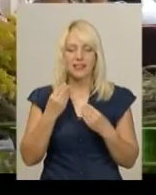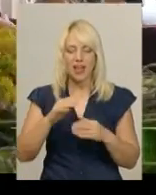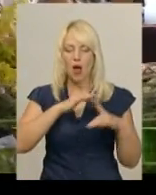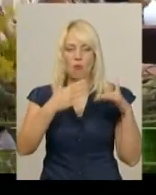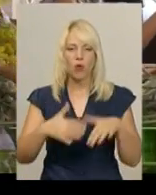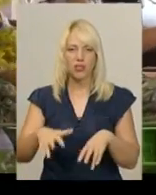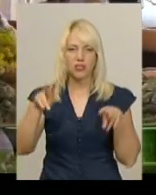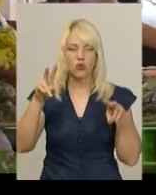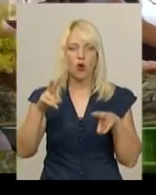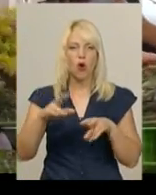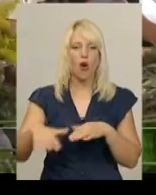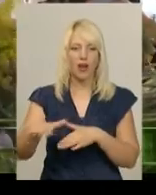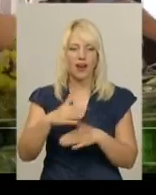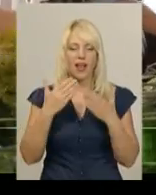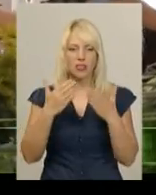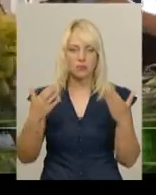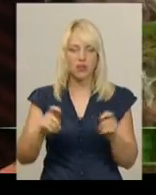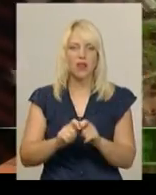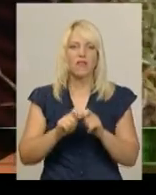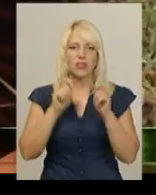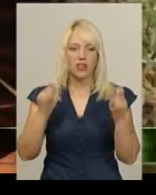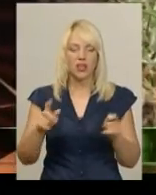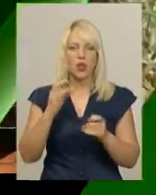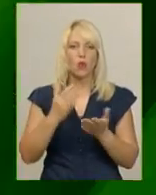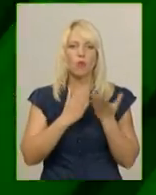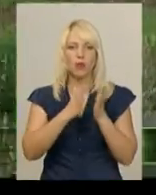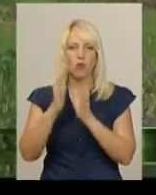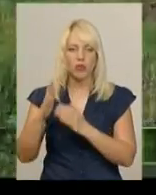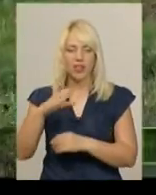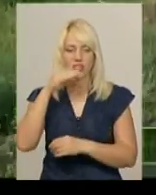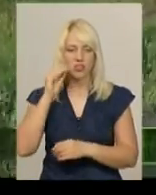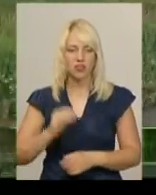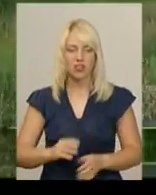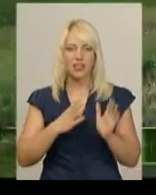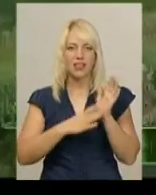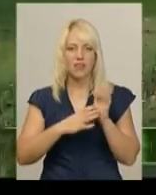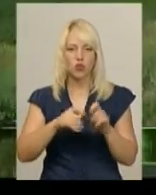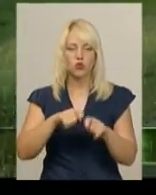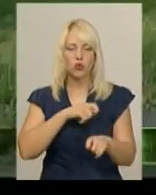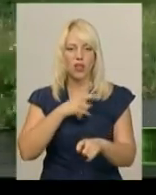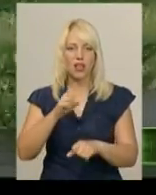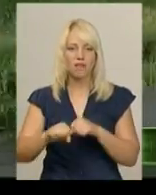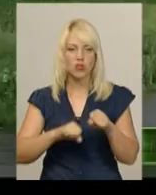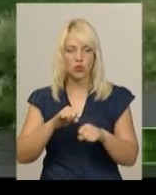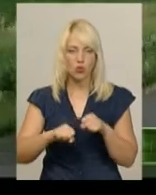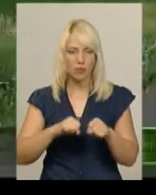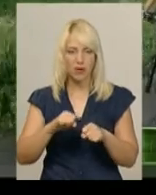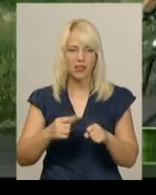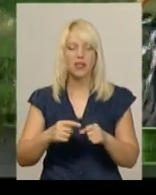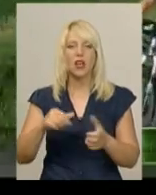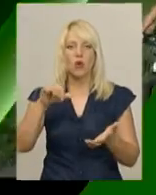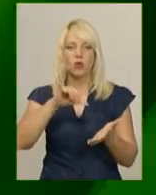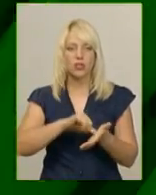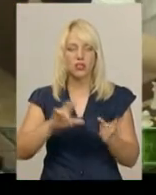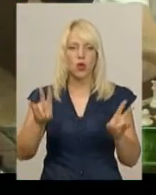Дунеєвецького району в обласній бібліотеці для дітей імені Тараса Шевченка. 90 кілометрів на велосипедах подолали учасники клубу